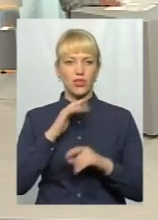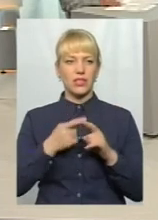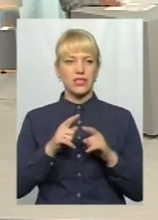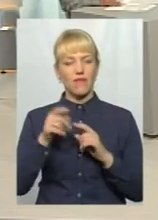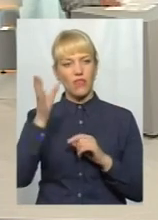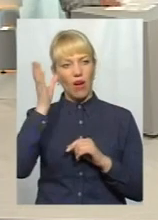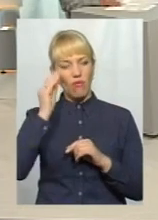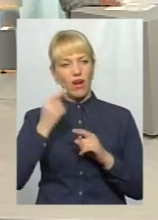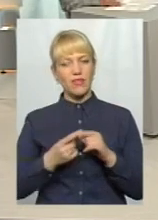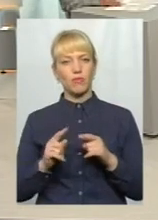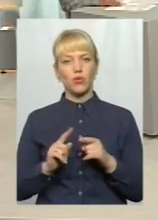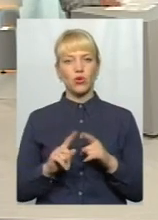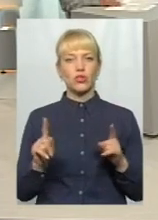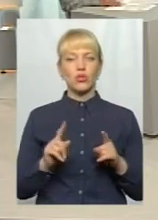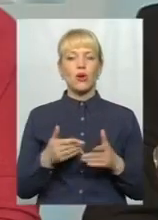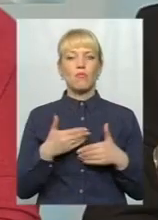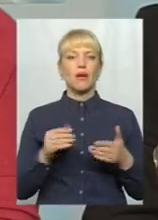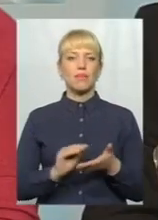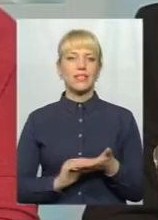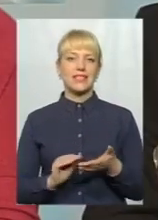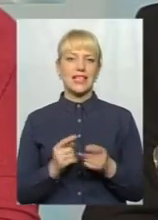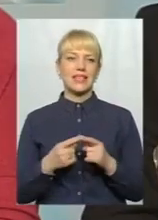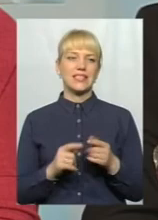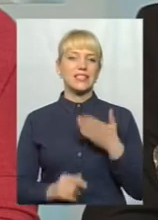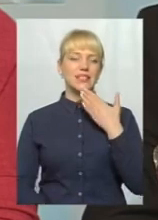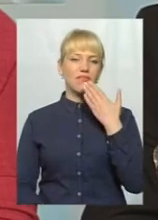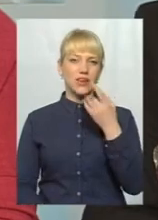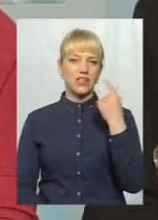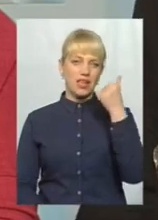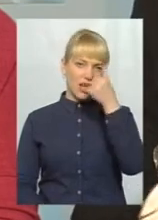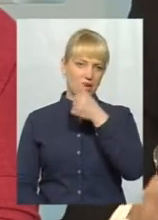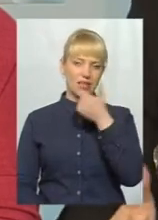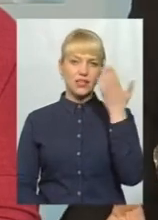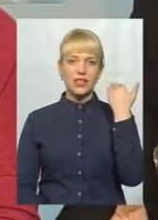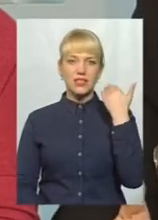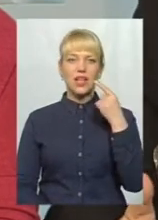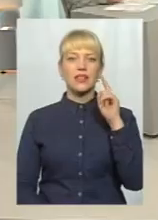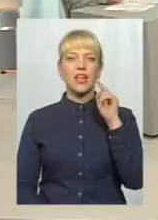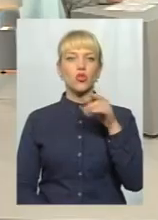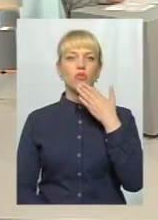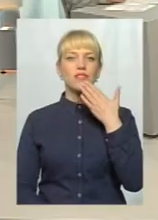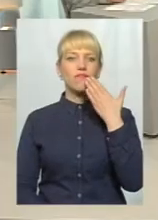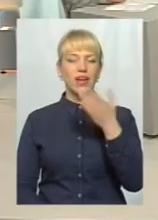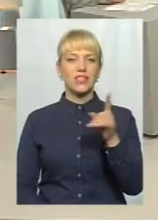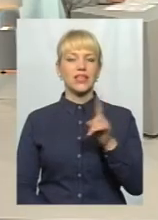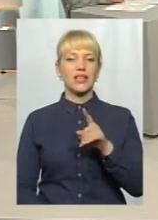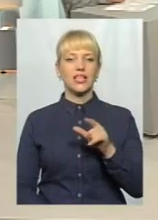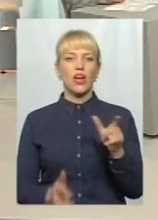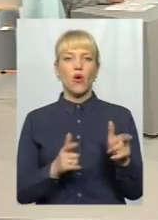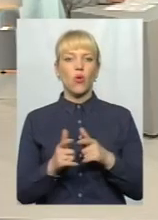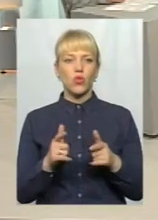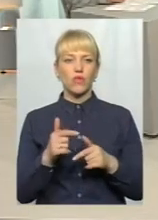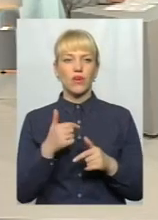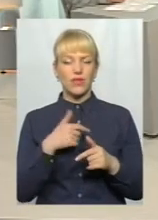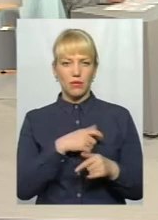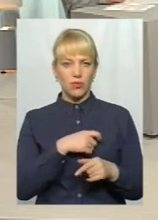врахуванням того, що ми писали це звернення рік тому назад, і, на жаль, на те звернення, яке я готував